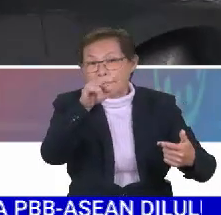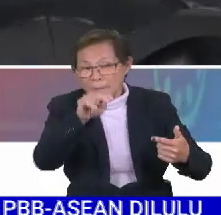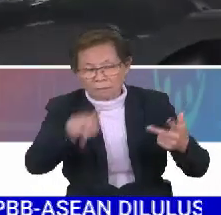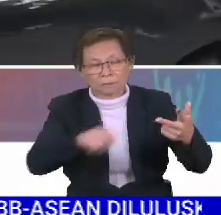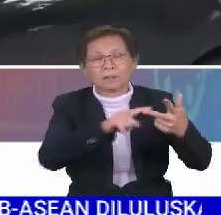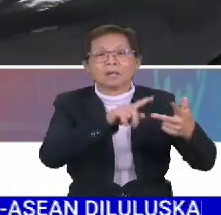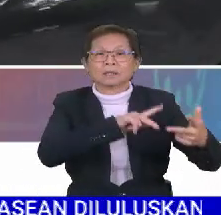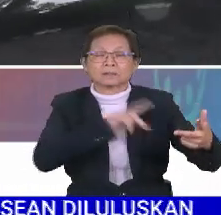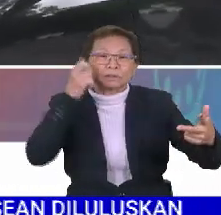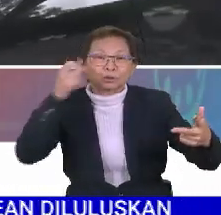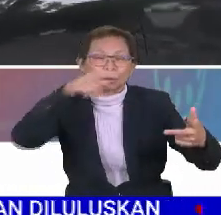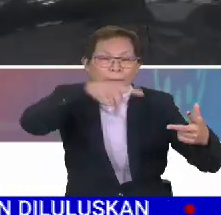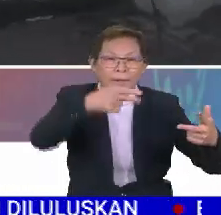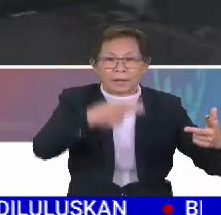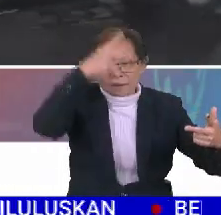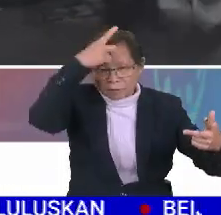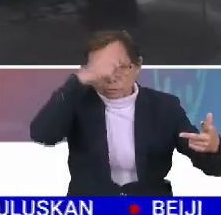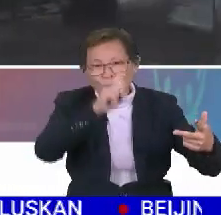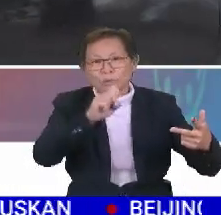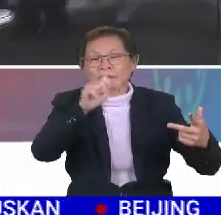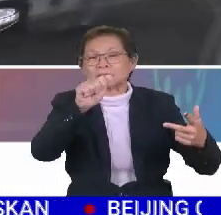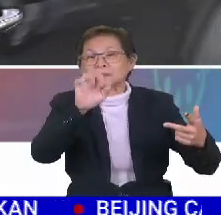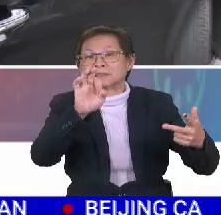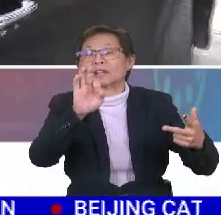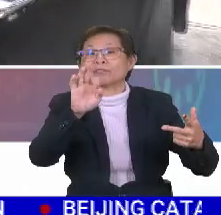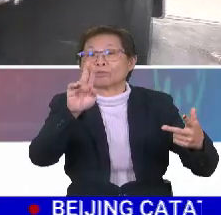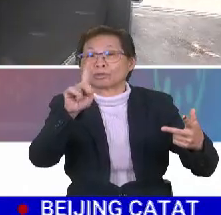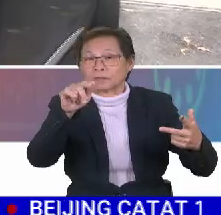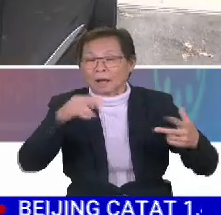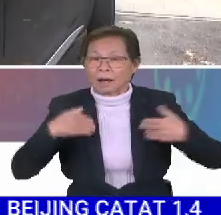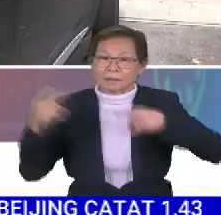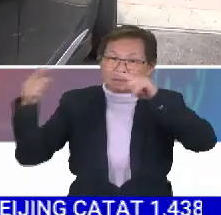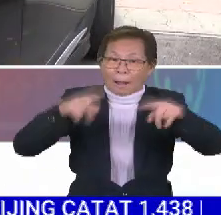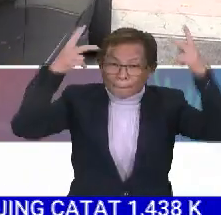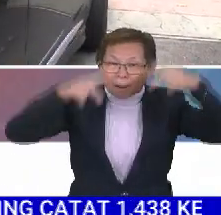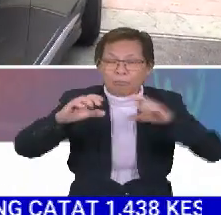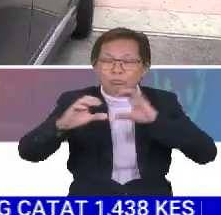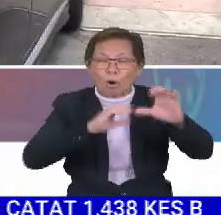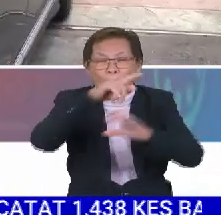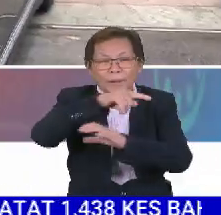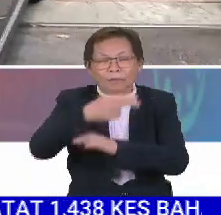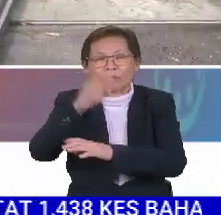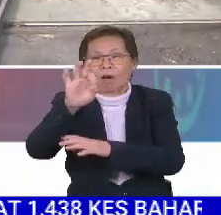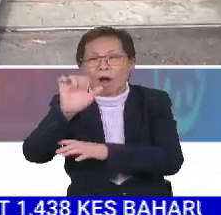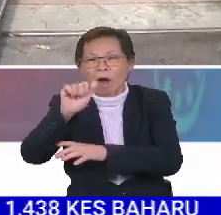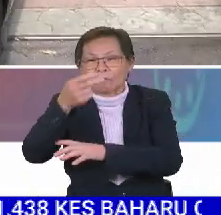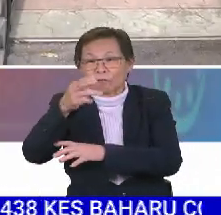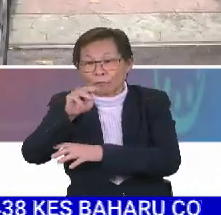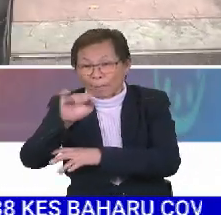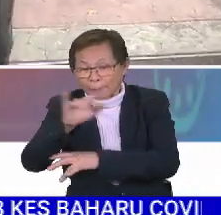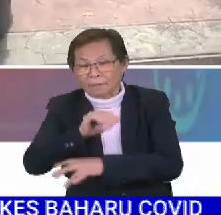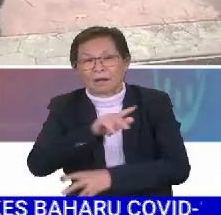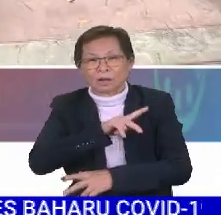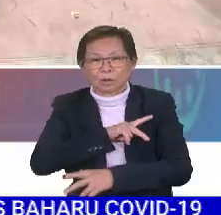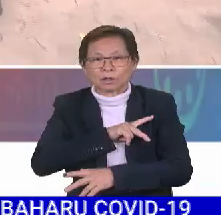Syari dan Ketua Setiausaha PH, Dato' Sri Saipuddin Nasution. Terhadir juga pengarah komunikasi PH, Fahmi Fazil dan juga